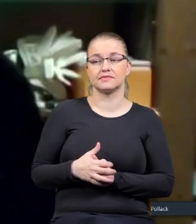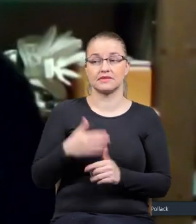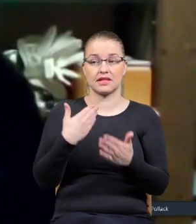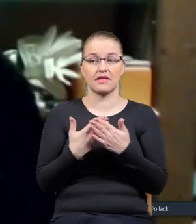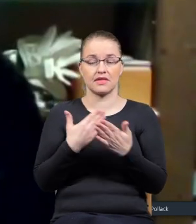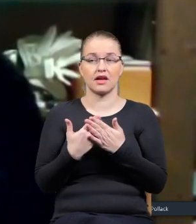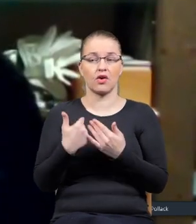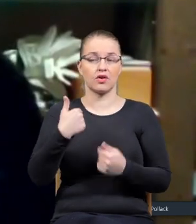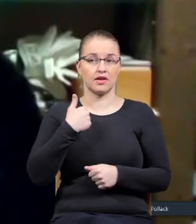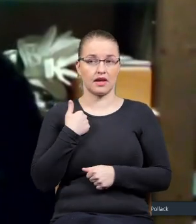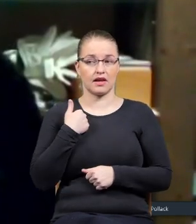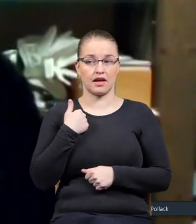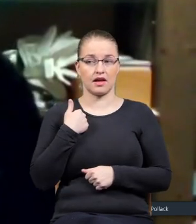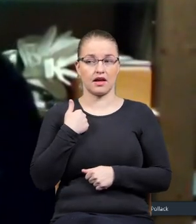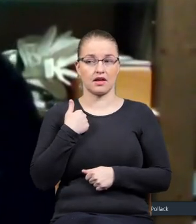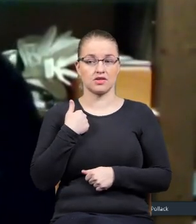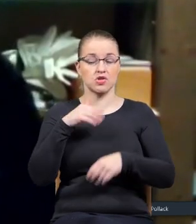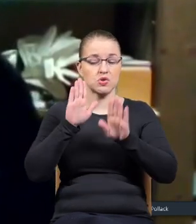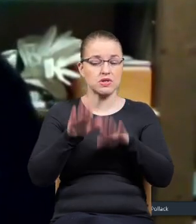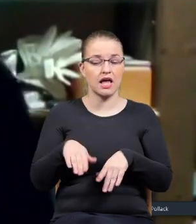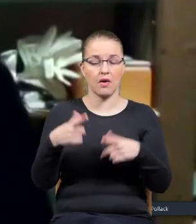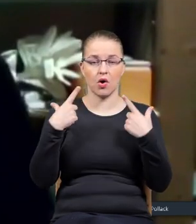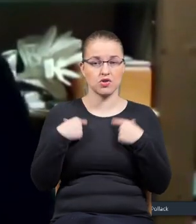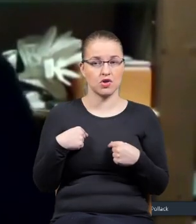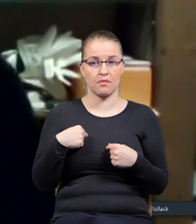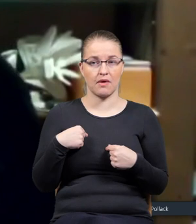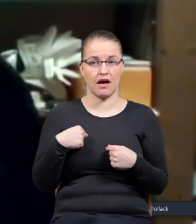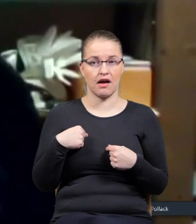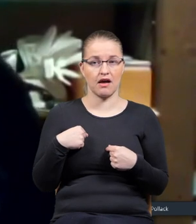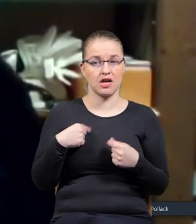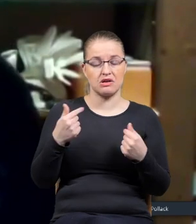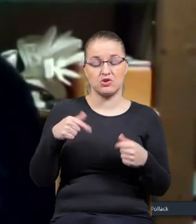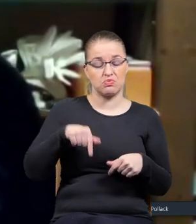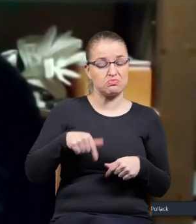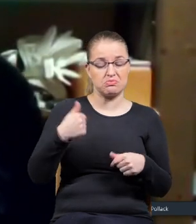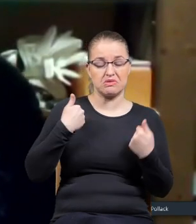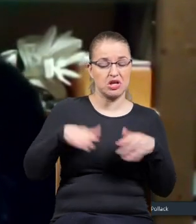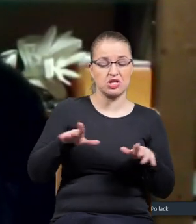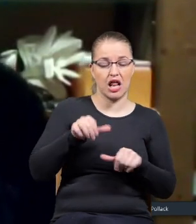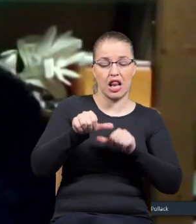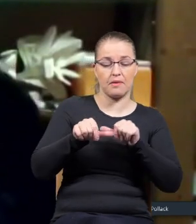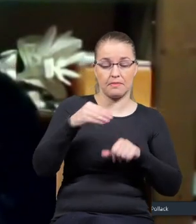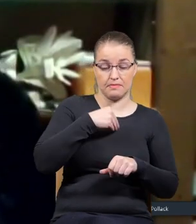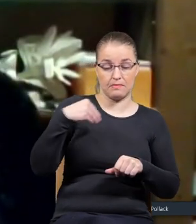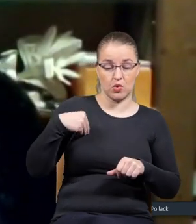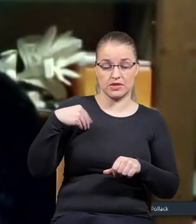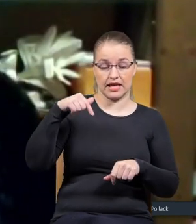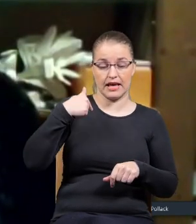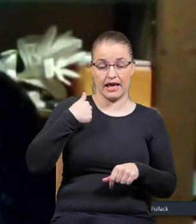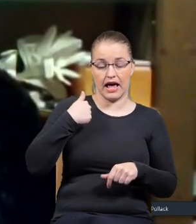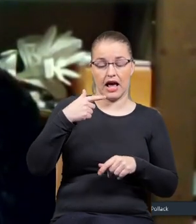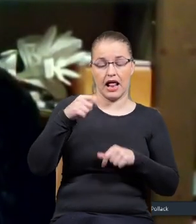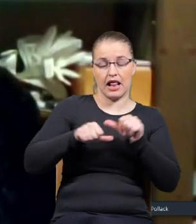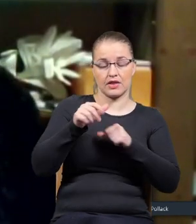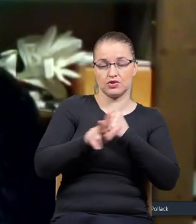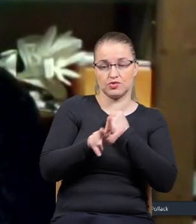to też zostałem tam osobą niepożądaną w latach 80-tych, więc dla mnie to zawsze było jasne,